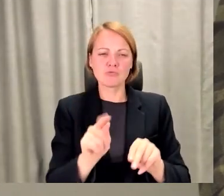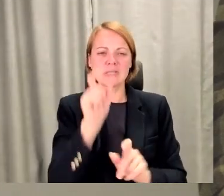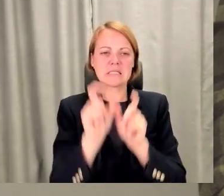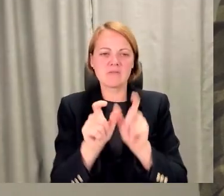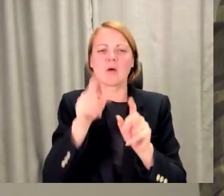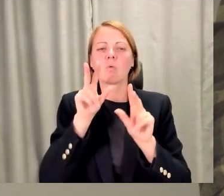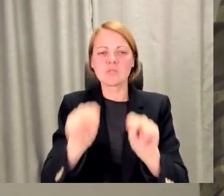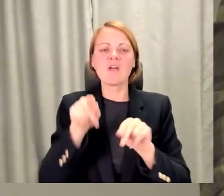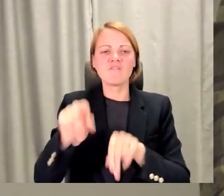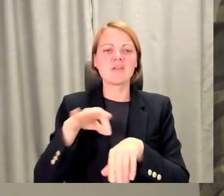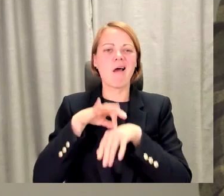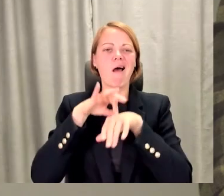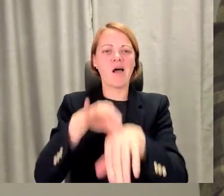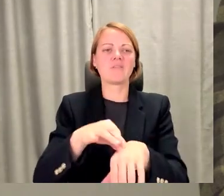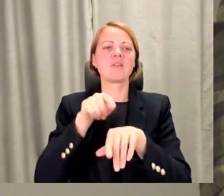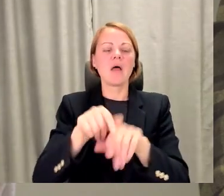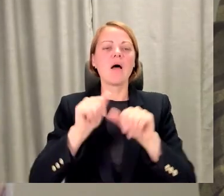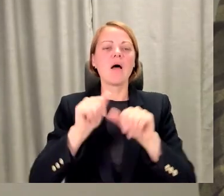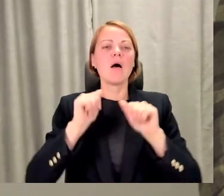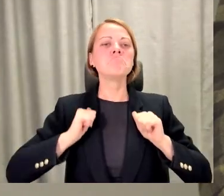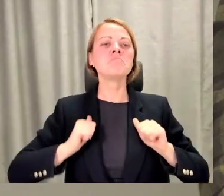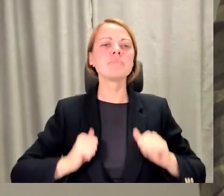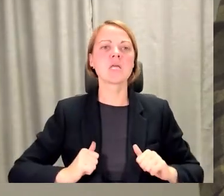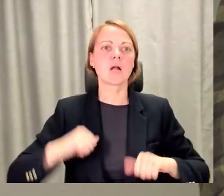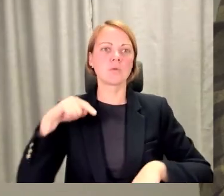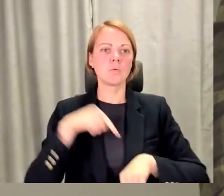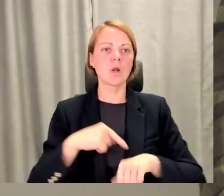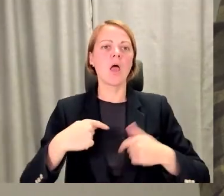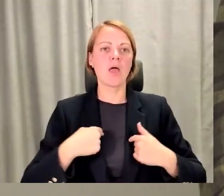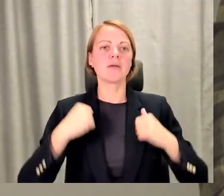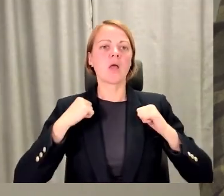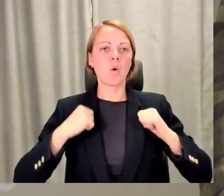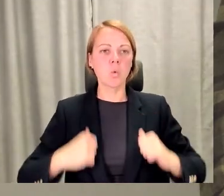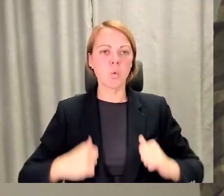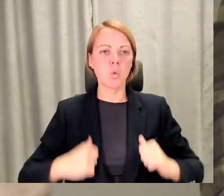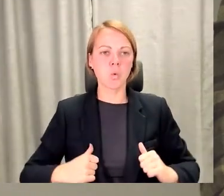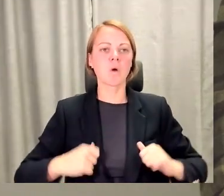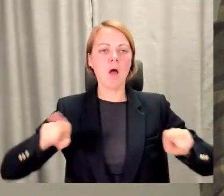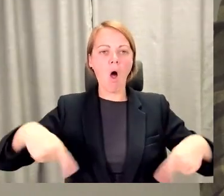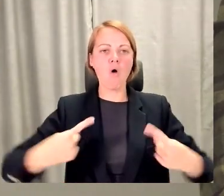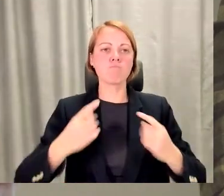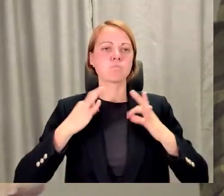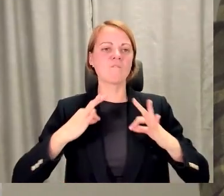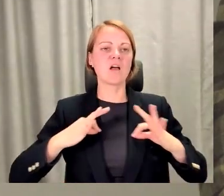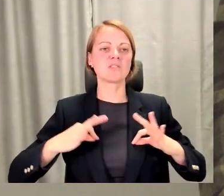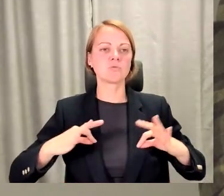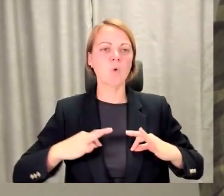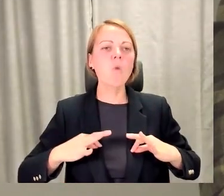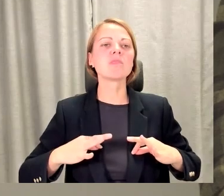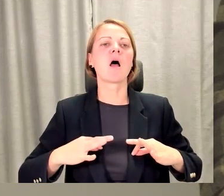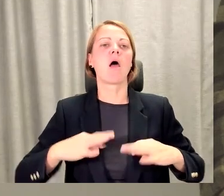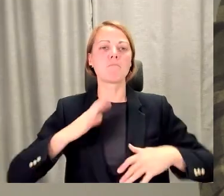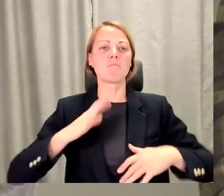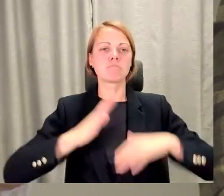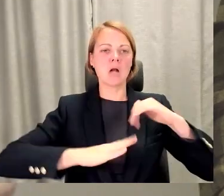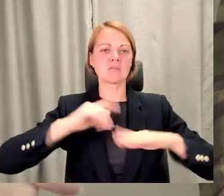atvedīs uz to mieru sajūtu, un es mierīgi iešu un augšu savā profesionālajā dzīvē, attīstīšu prasmes, bet